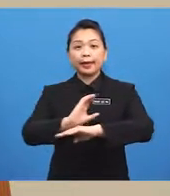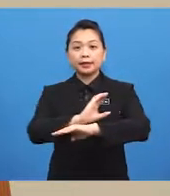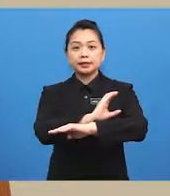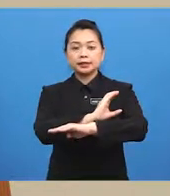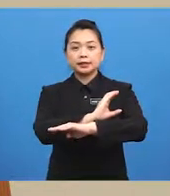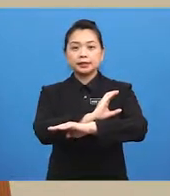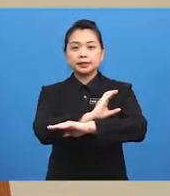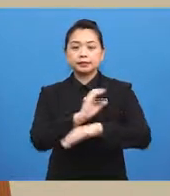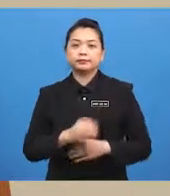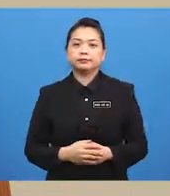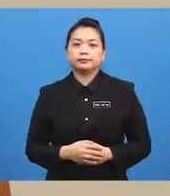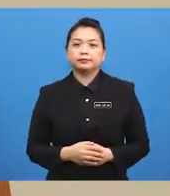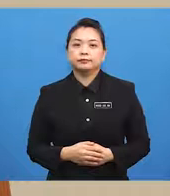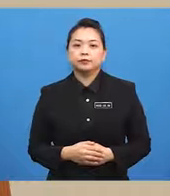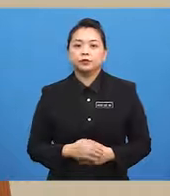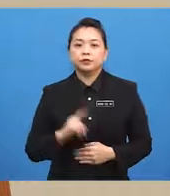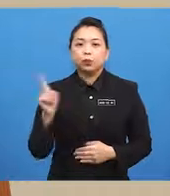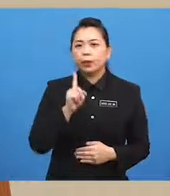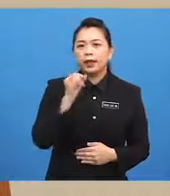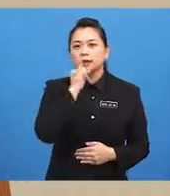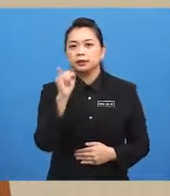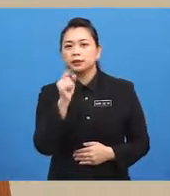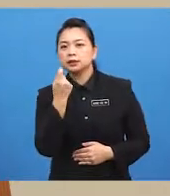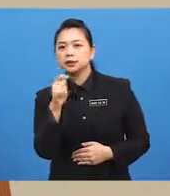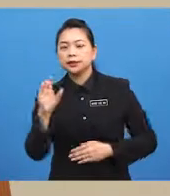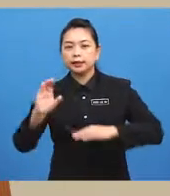Hmm... Where is the carpet?